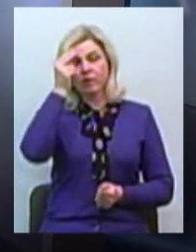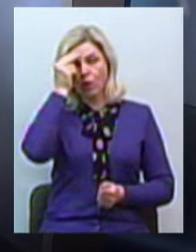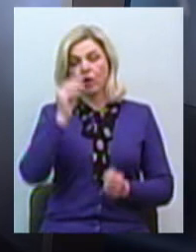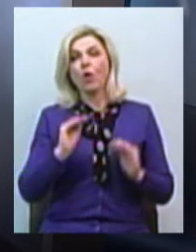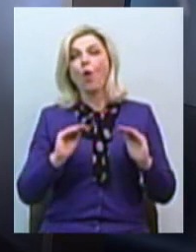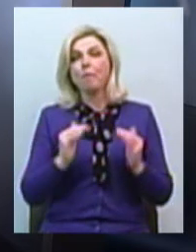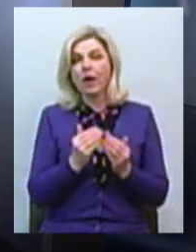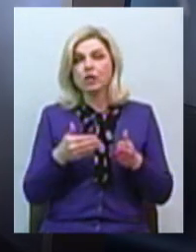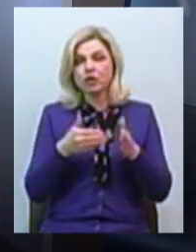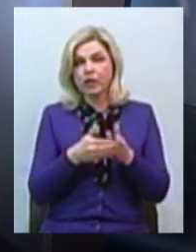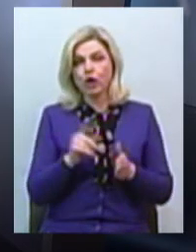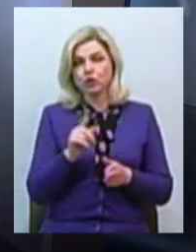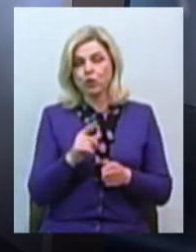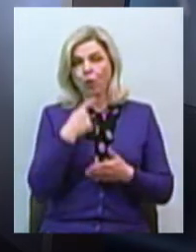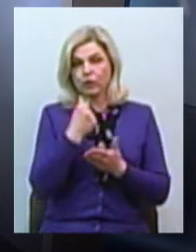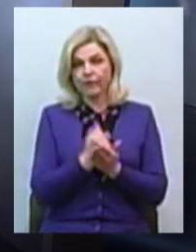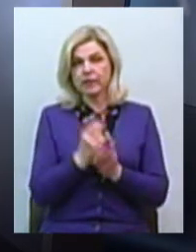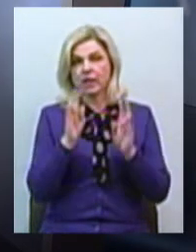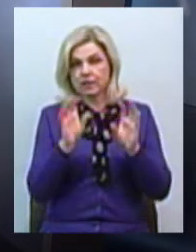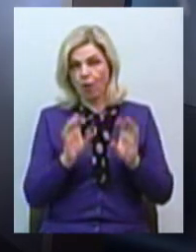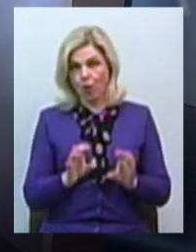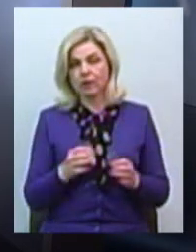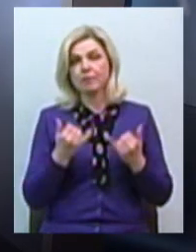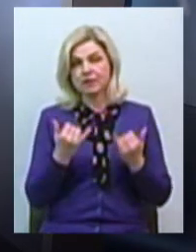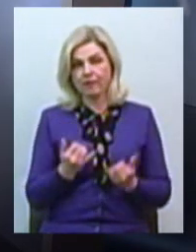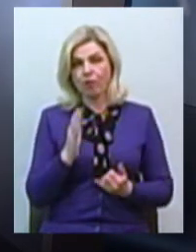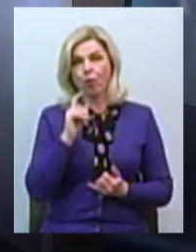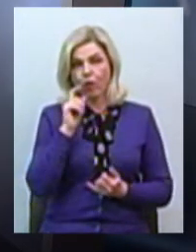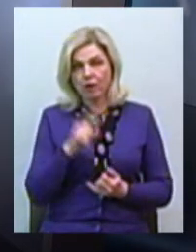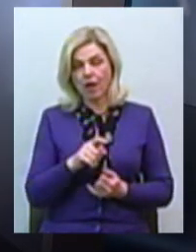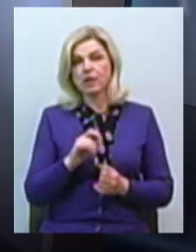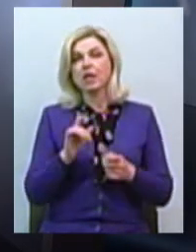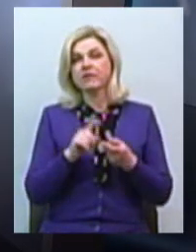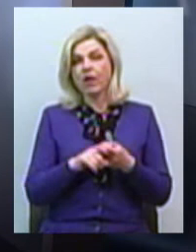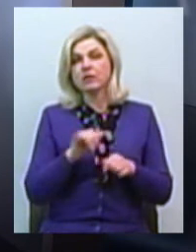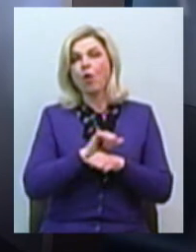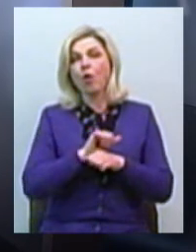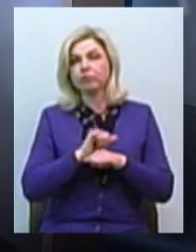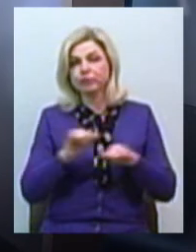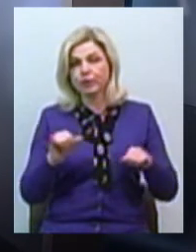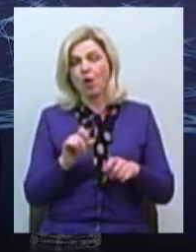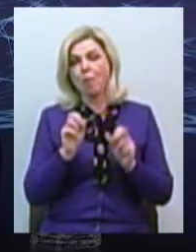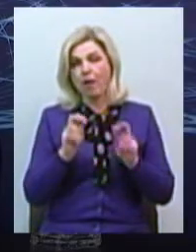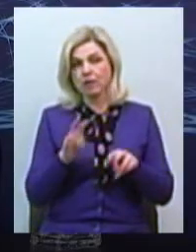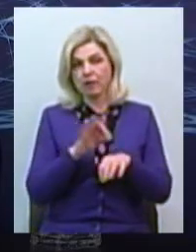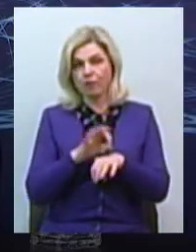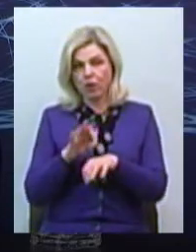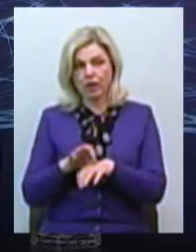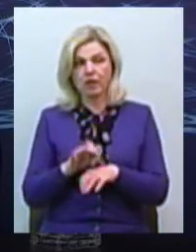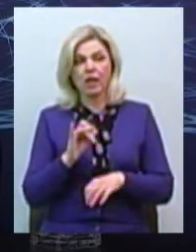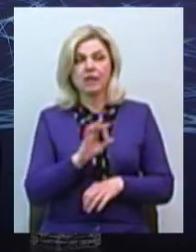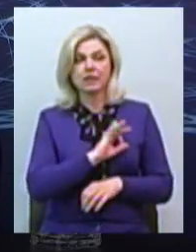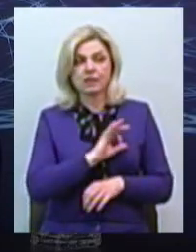які встановлені на законодавчому рівні сьогодні в Україні в зв'язку з поширенням небезпечної хвороби, система, звісно, не залишилася